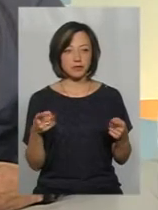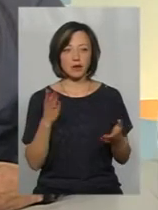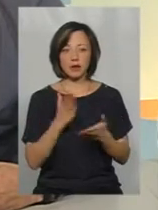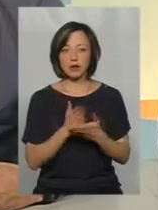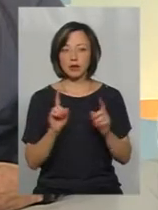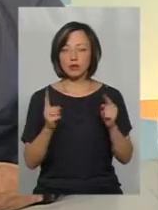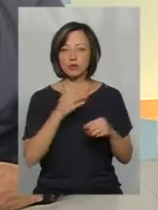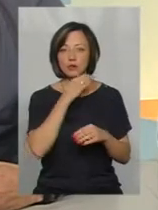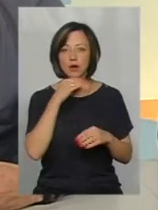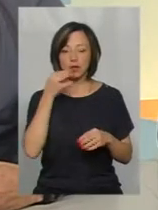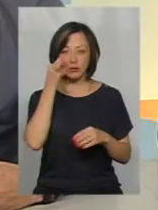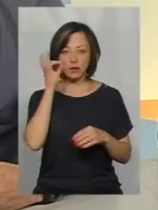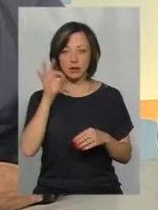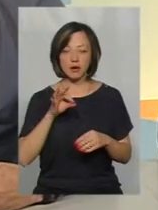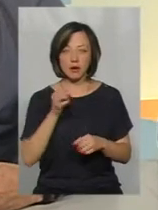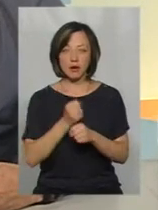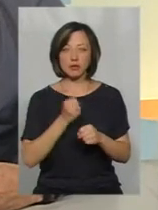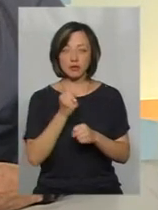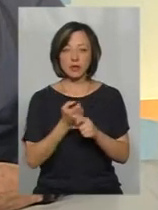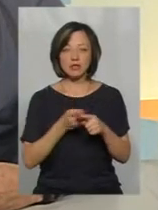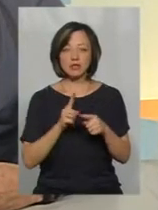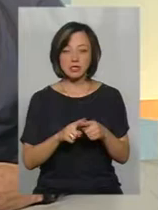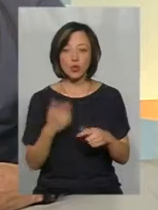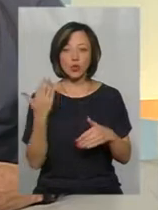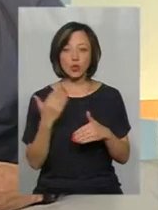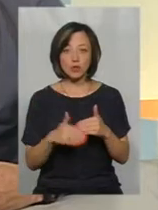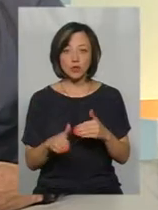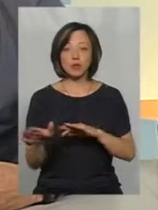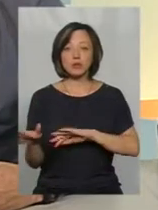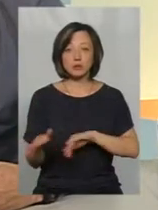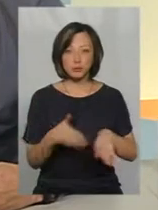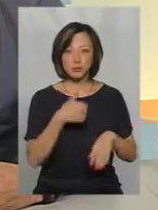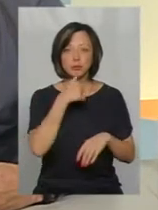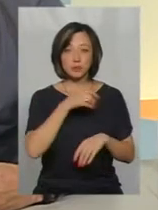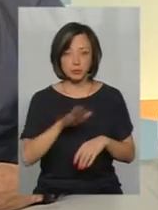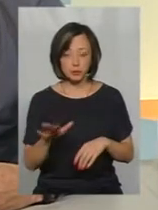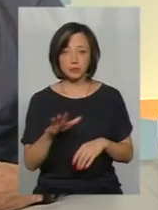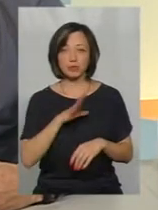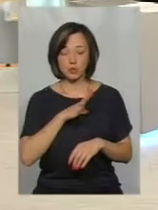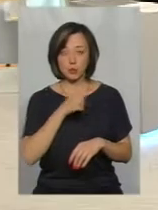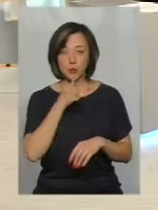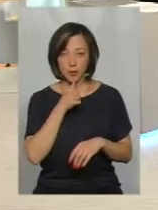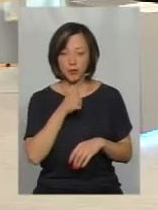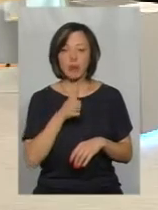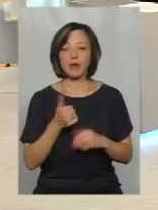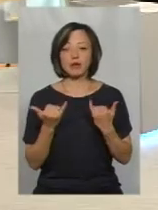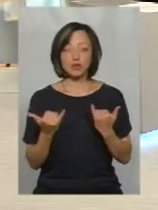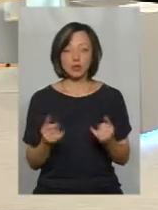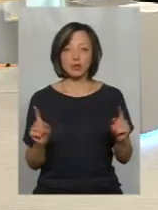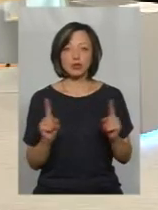дуже багато напрацювань, і цей шлях пройдений сьогодні для того, щоб